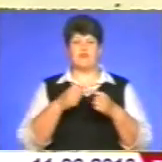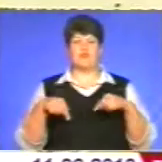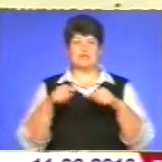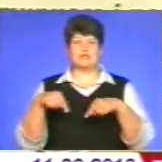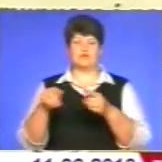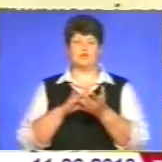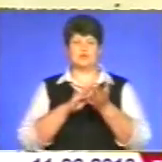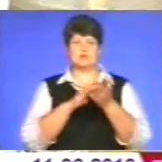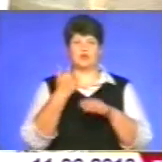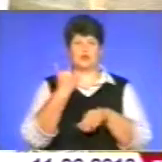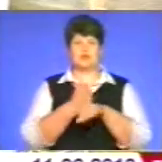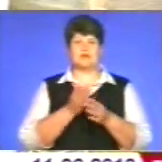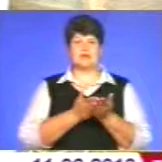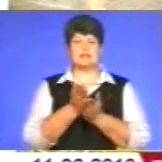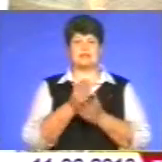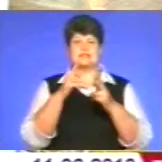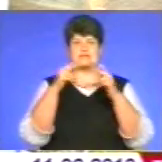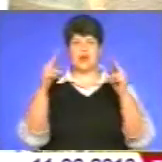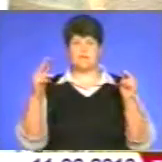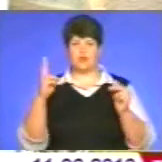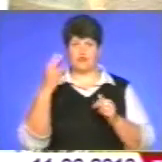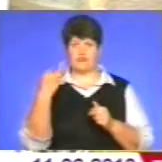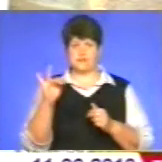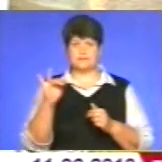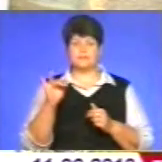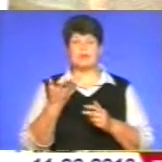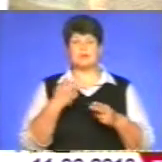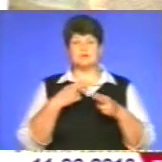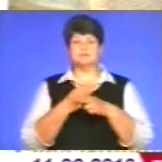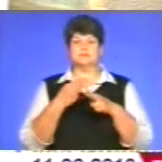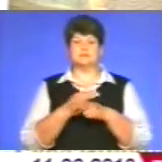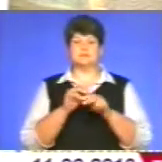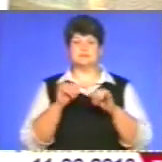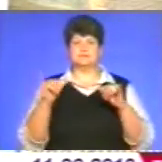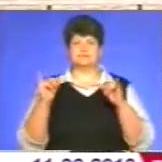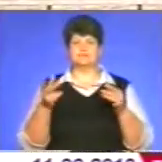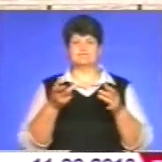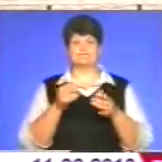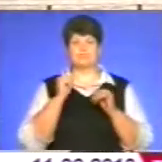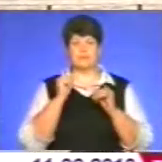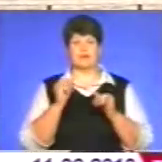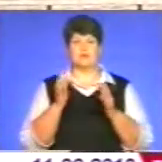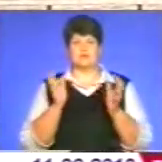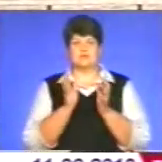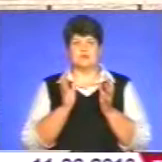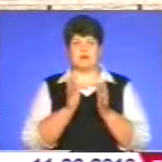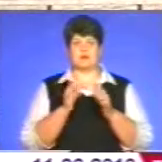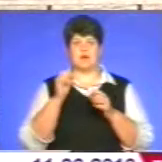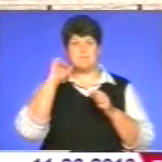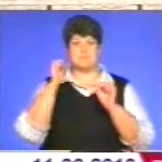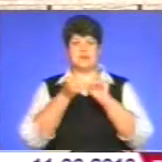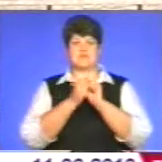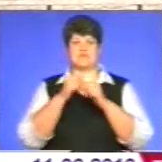Пріоритетний напрямок – замковий. Проте на перешкоді його розвитку неналежний рівень збереження пам'яток архітектури. На їх